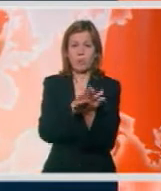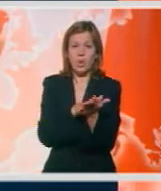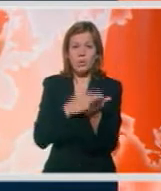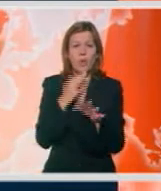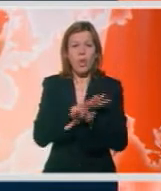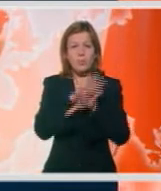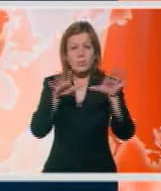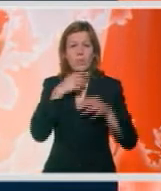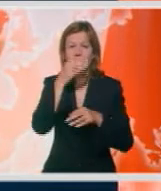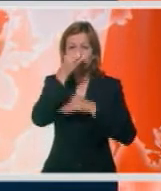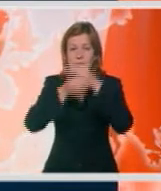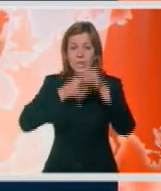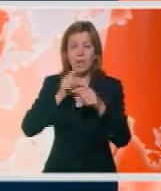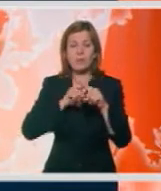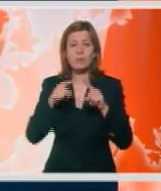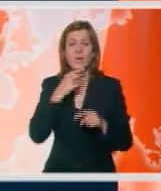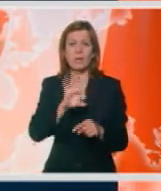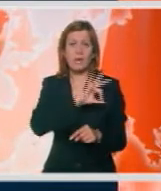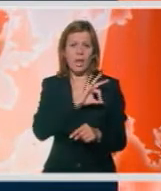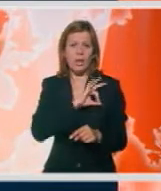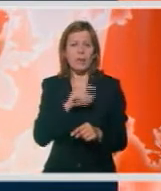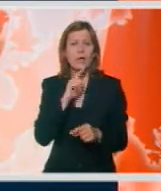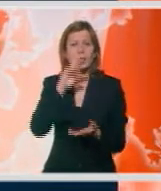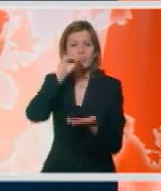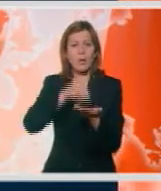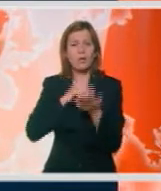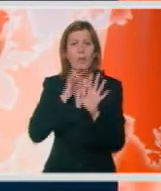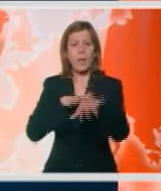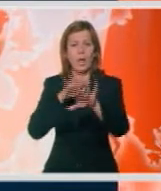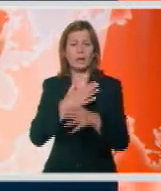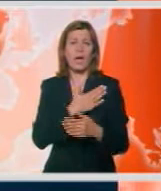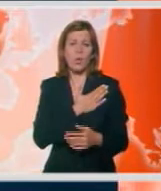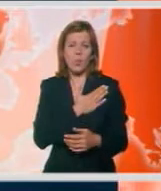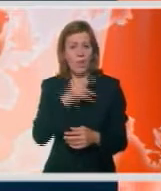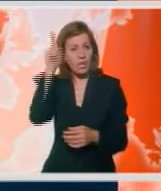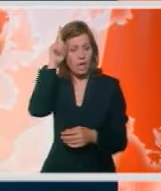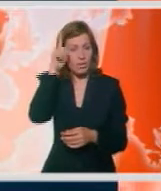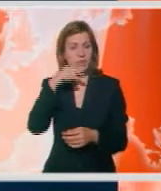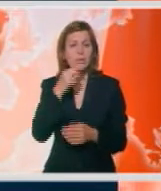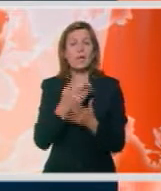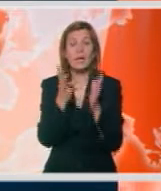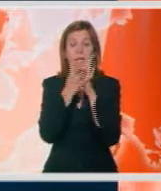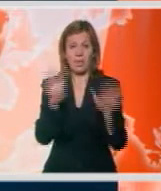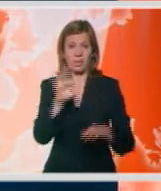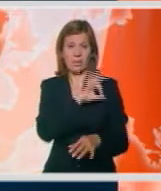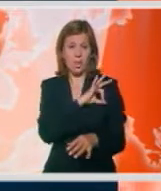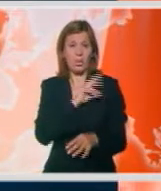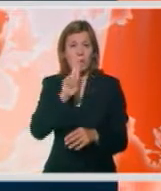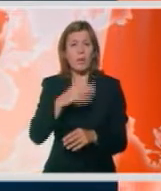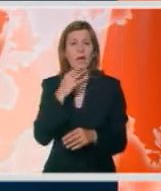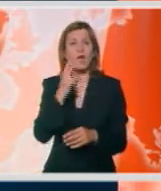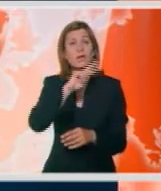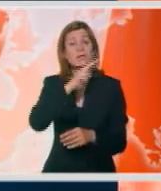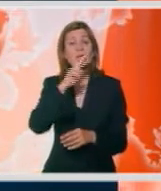opširnu i detaljnu istragu povodom tragedije koja se dogodila na Paradi Ljubavi u Duizborgu. Među 19 poginulih ima i nekoliko